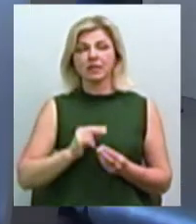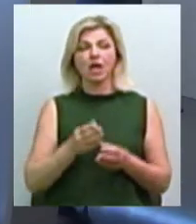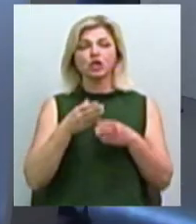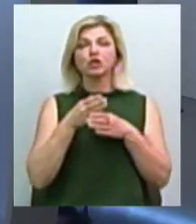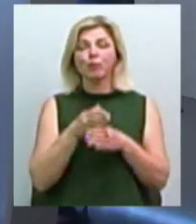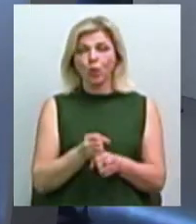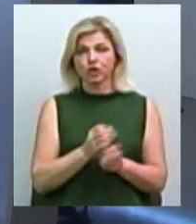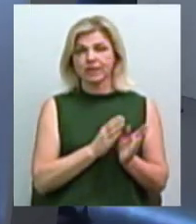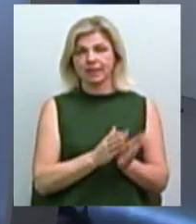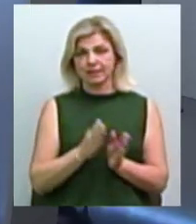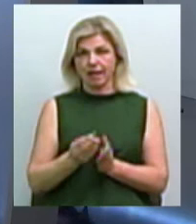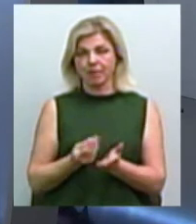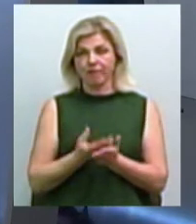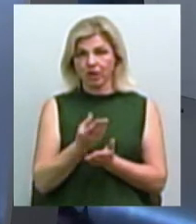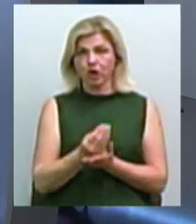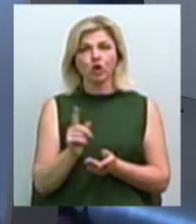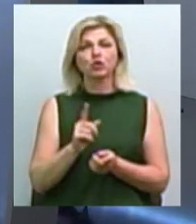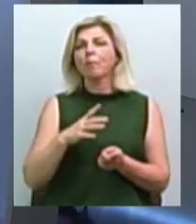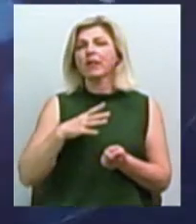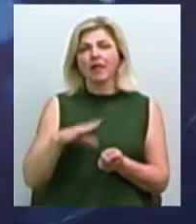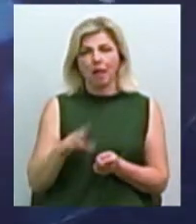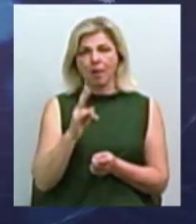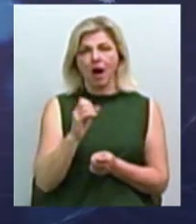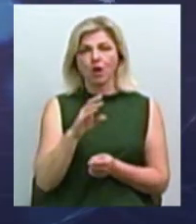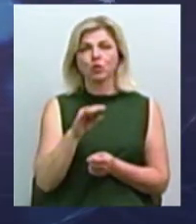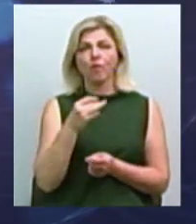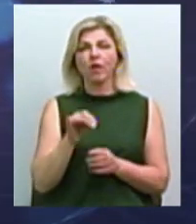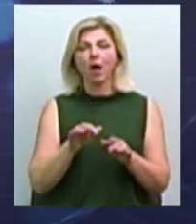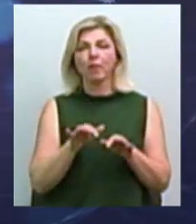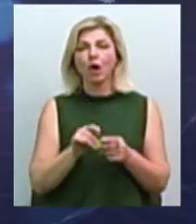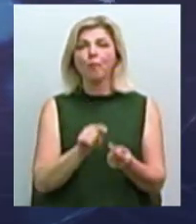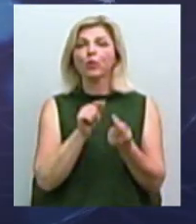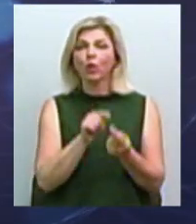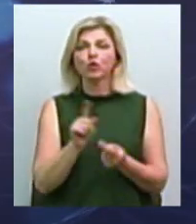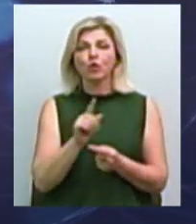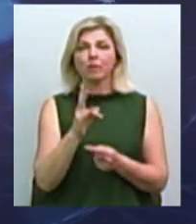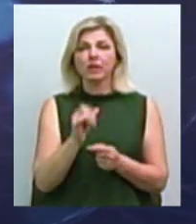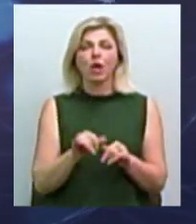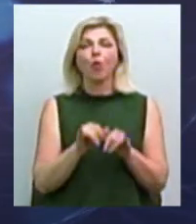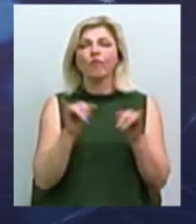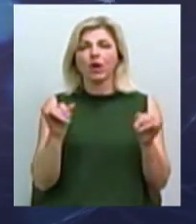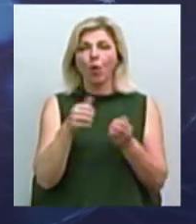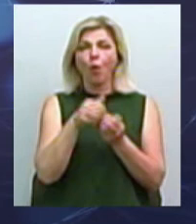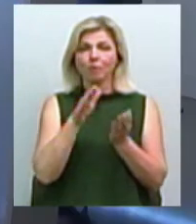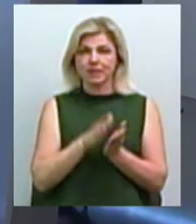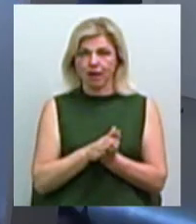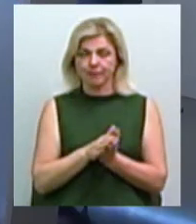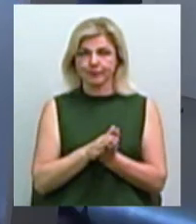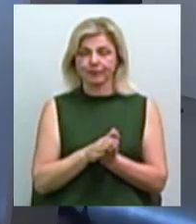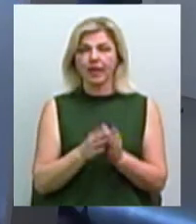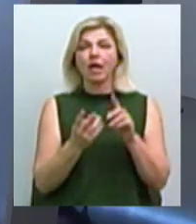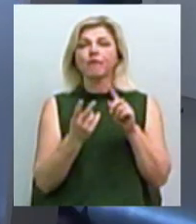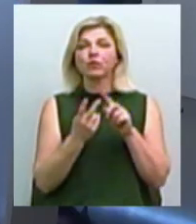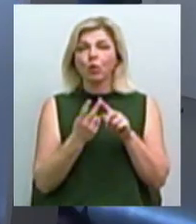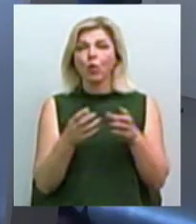від застосування контрольно-касових апаратів, а проти тільки того, що не збільшується нам обсяг. На другій